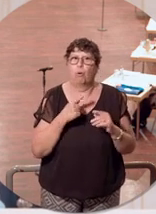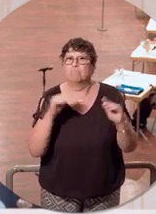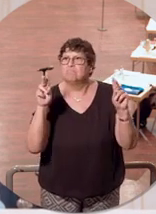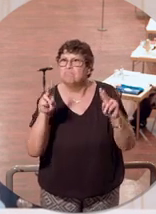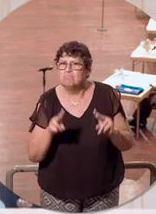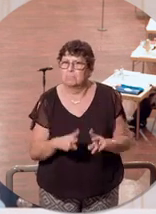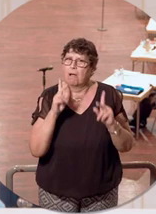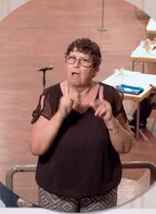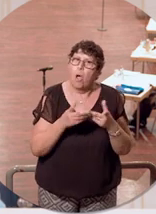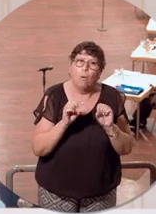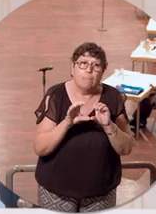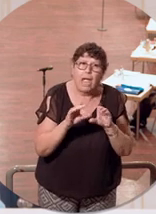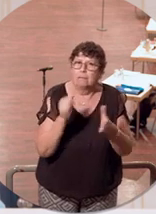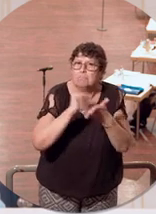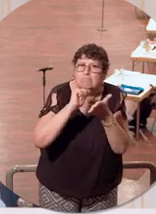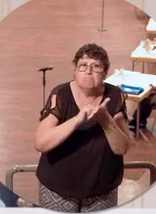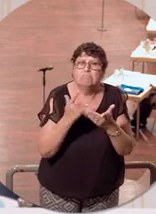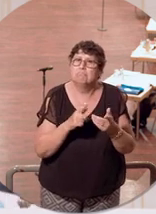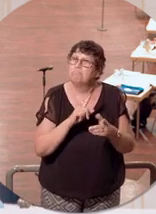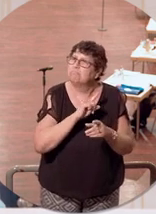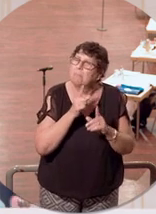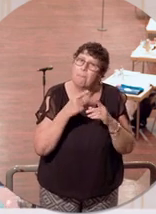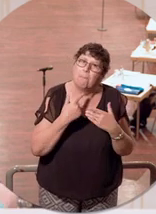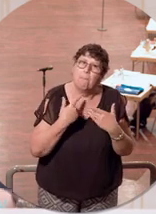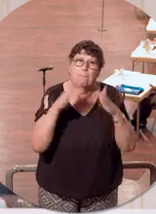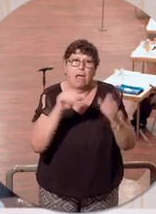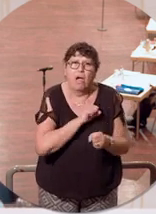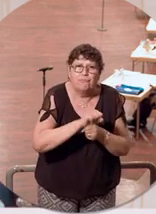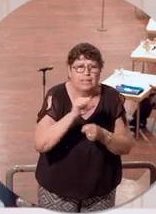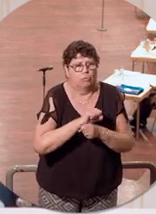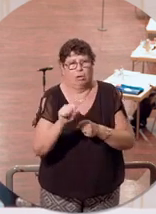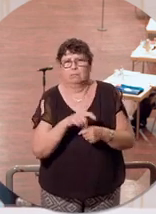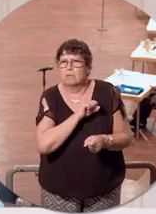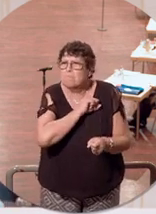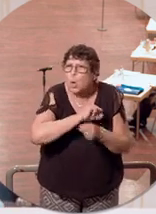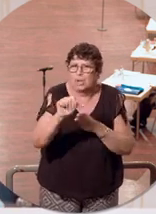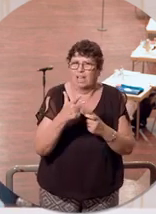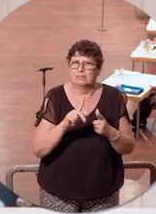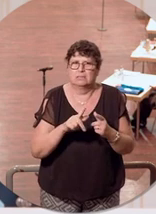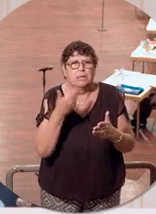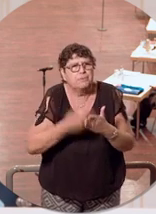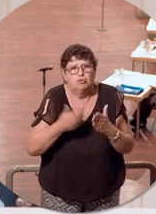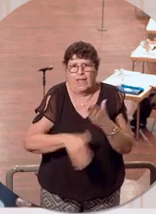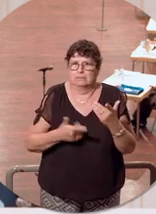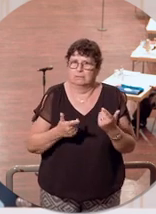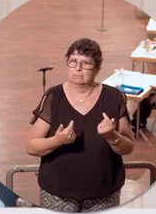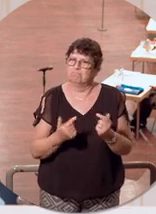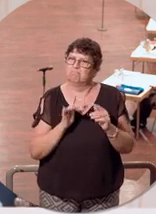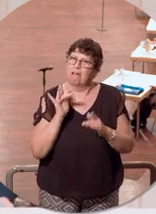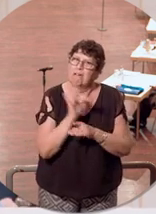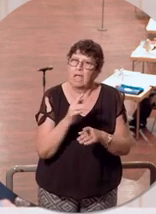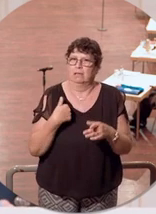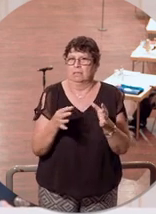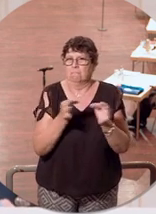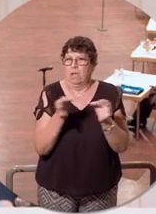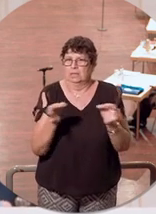Berichterstattung, dass es natürlich steigenden Widerstand auch gab und Proteste gegen unsere Maßnahmen, auch wenn es natürlich wiederum